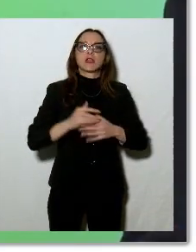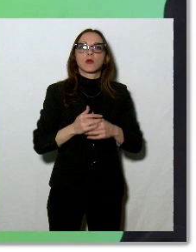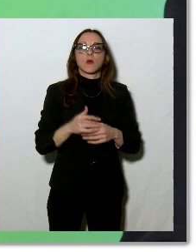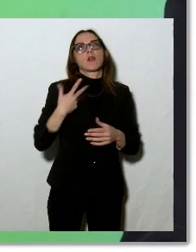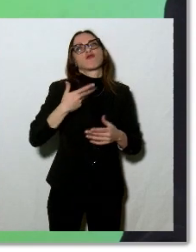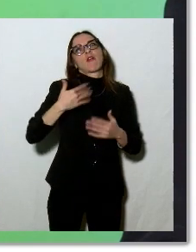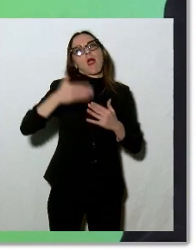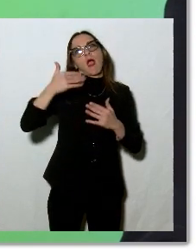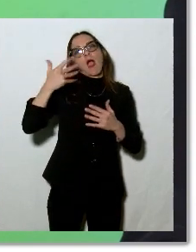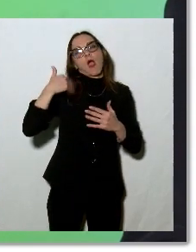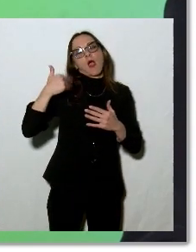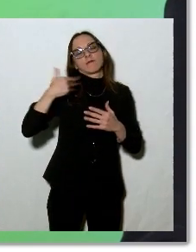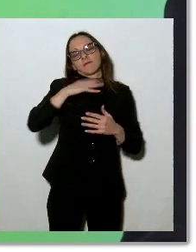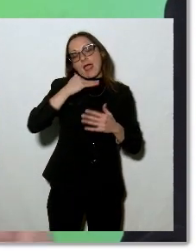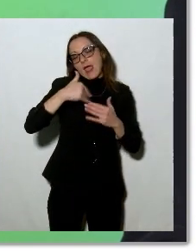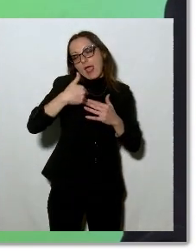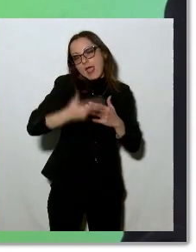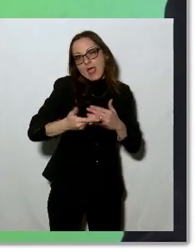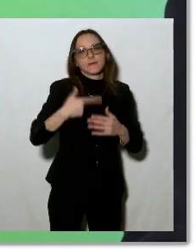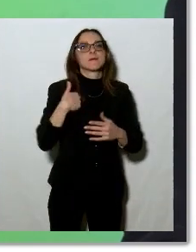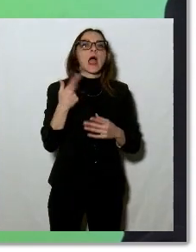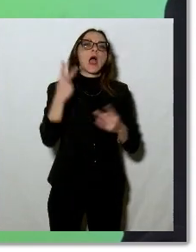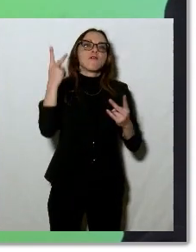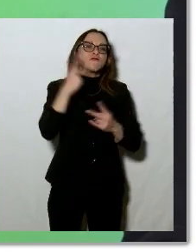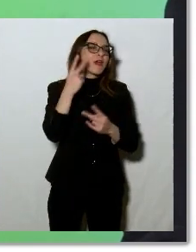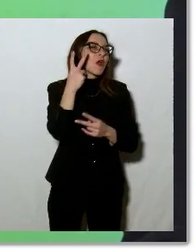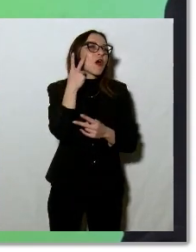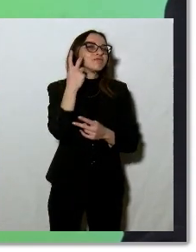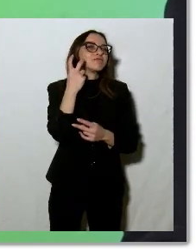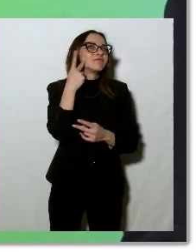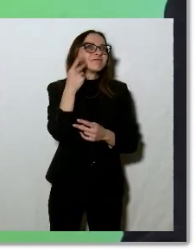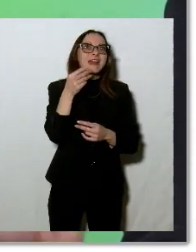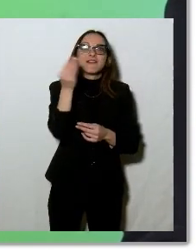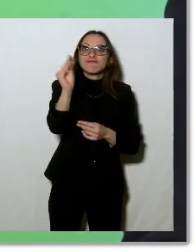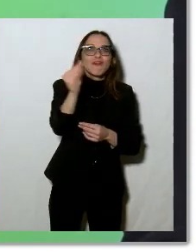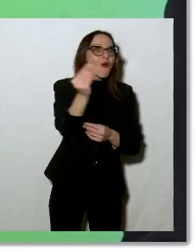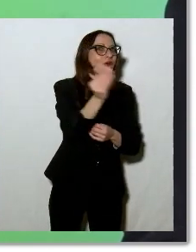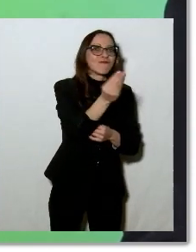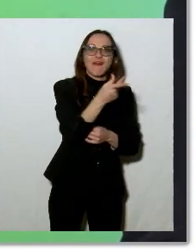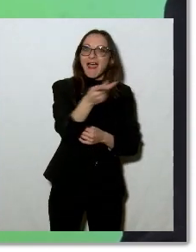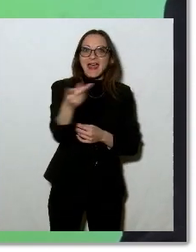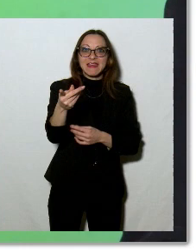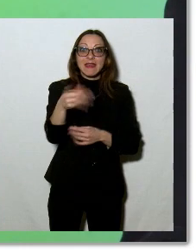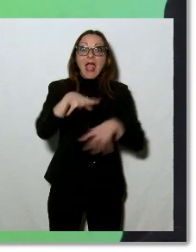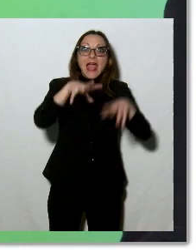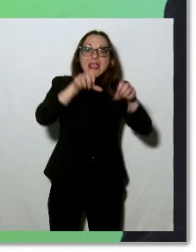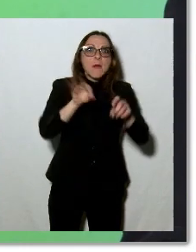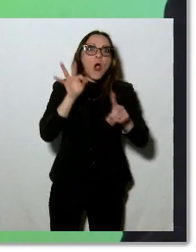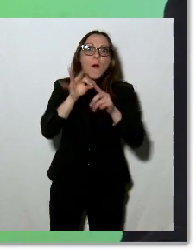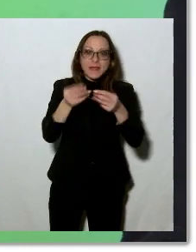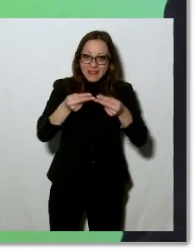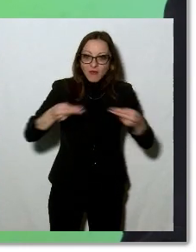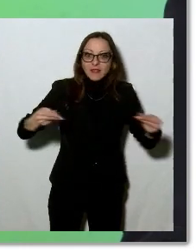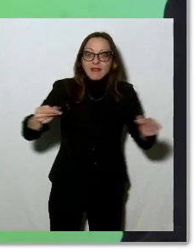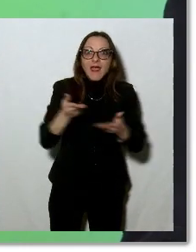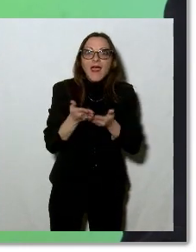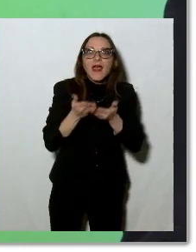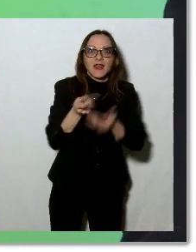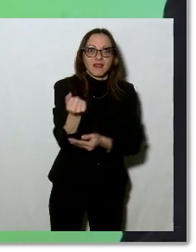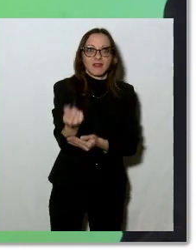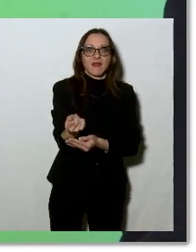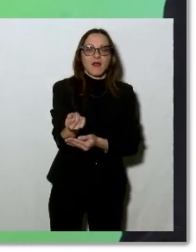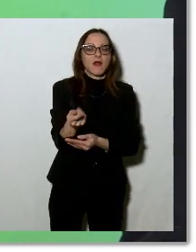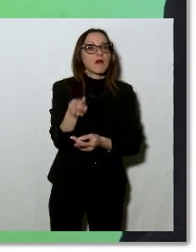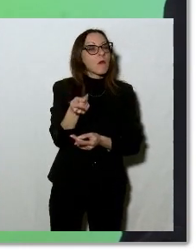tempo, ma trovare uno spirito dei giovani che si impegnano per il territorio è un